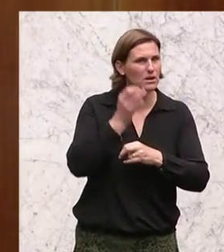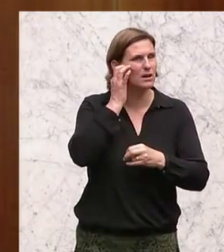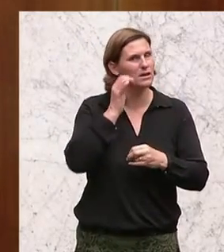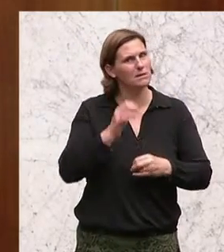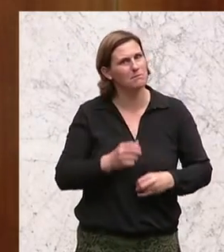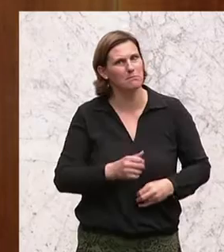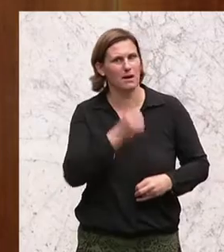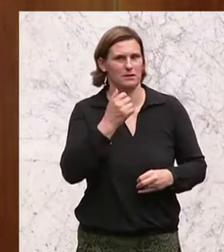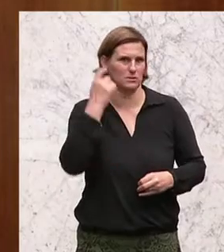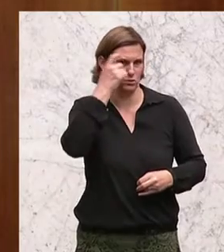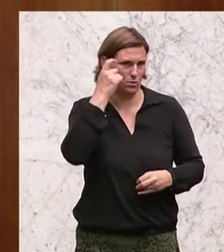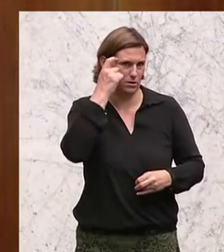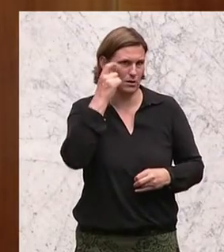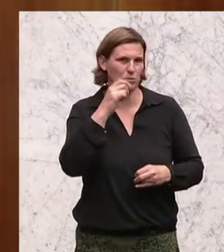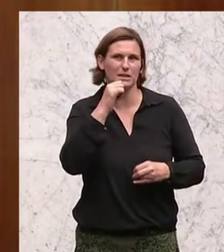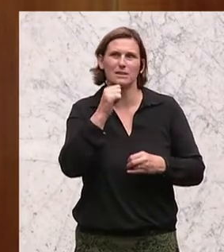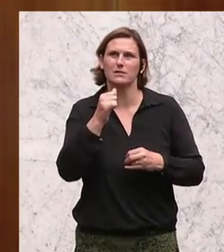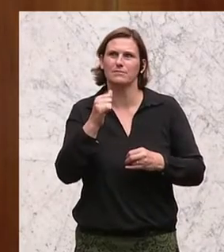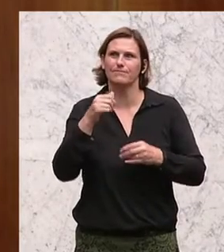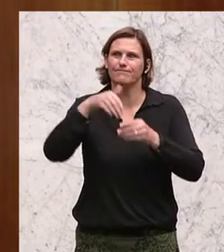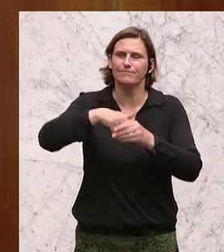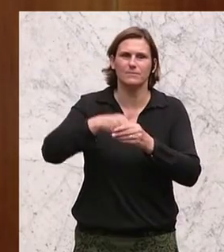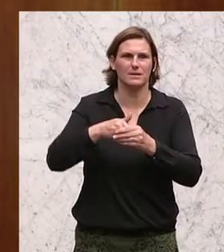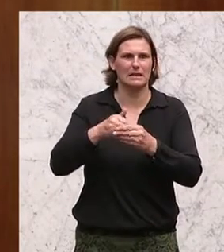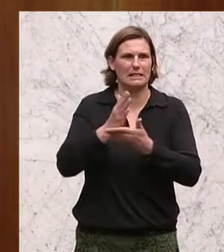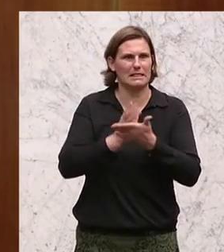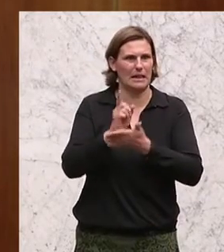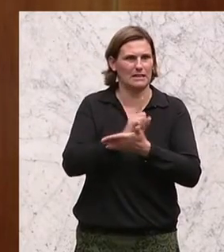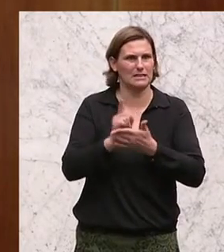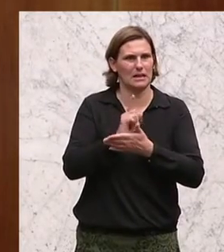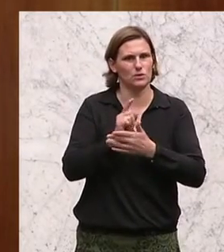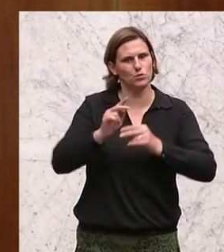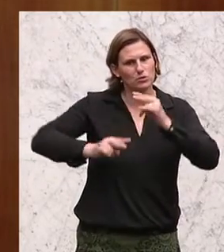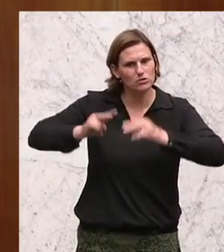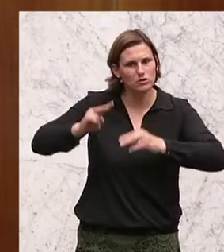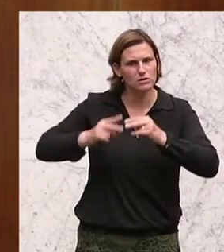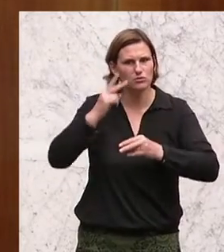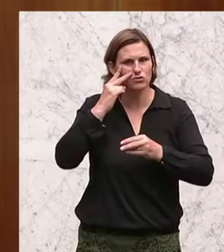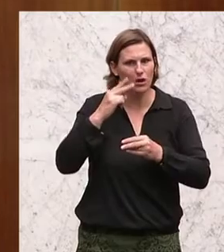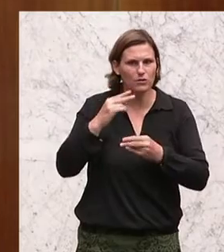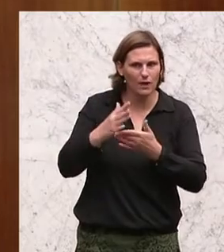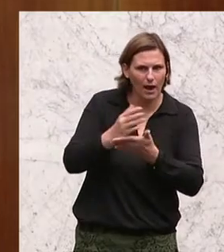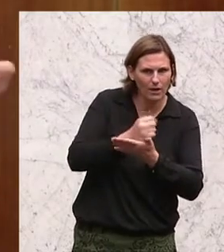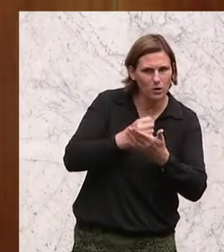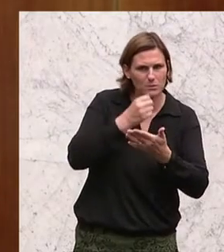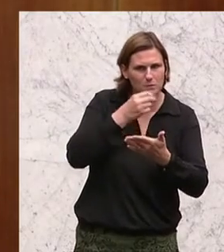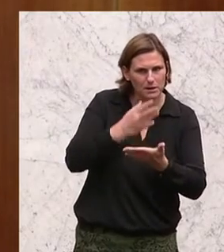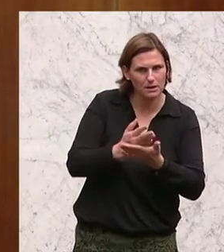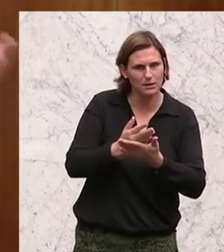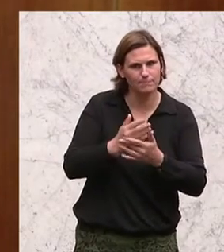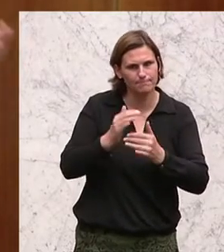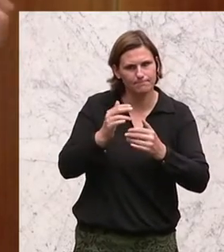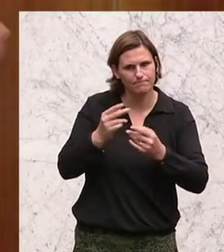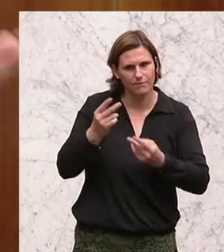beschäftigt. Und es ist nicht die Teilzeit, die den Unterschied ausmacht. Weil die Vergleiche in den Einkommensberichten vergleichen zwei